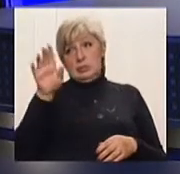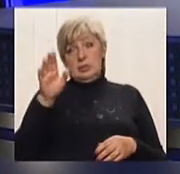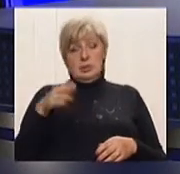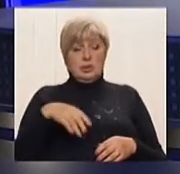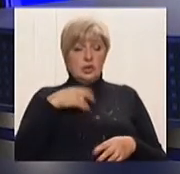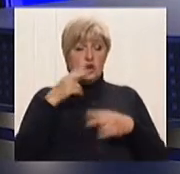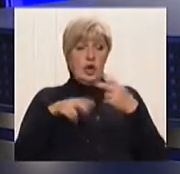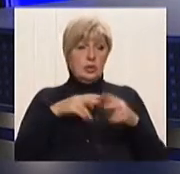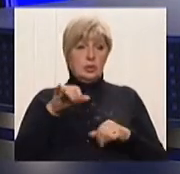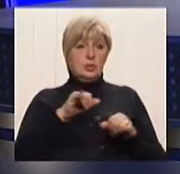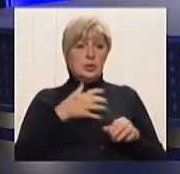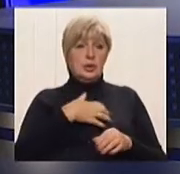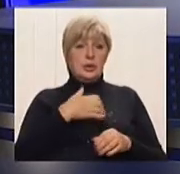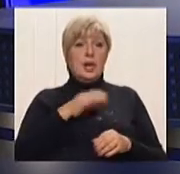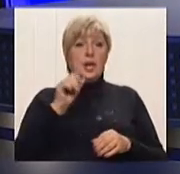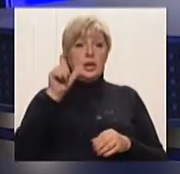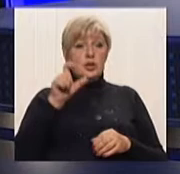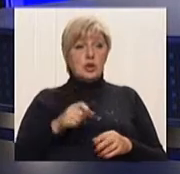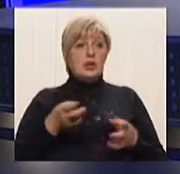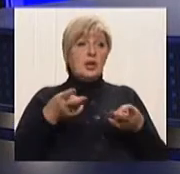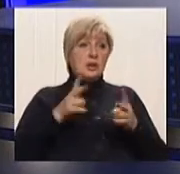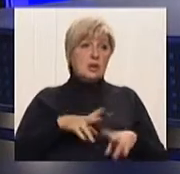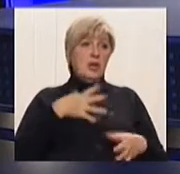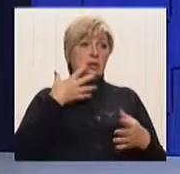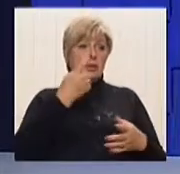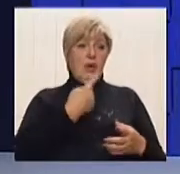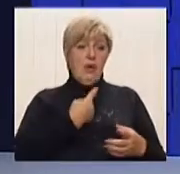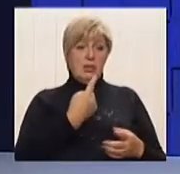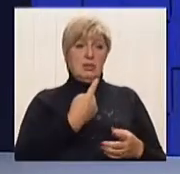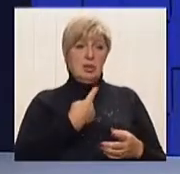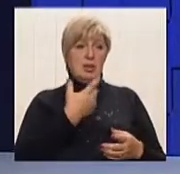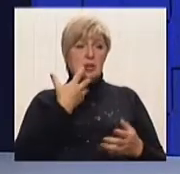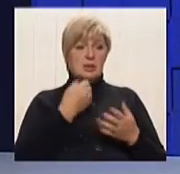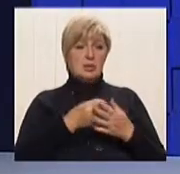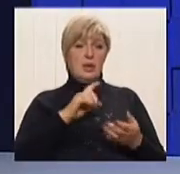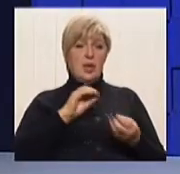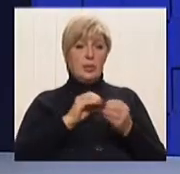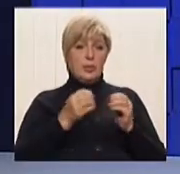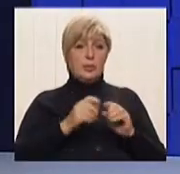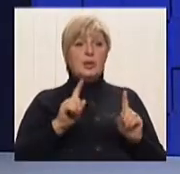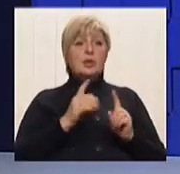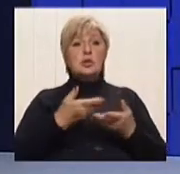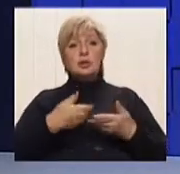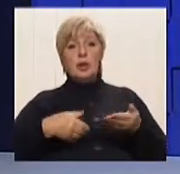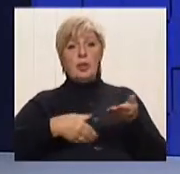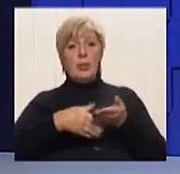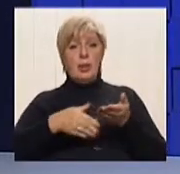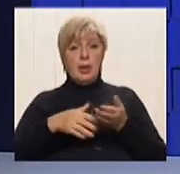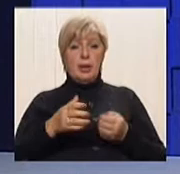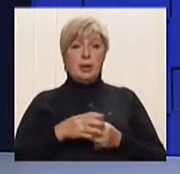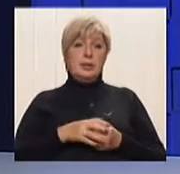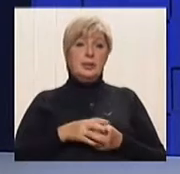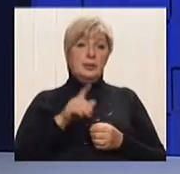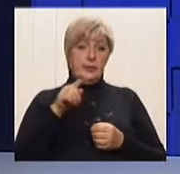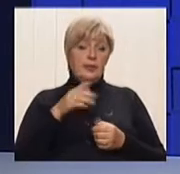хочете. І людина залишився, к сожалению, один на один зі своєю проблемою. Щось ми допомагали, де-то безплатні прави, допомоги. От, як в